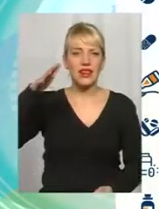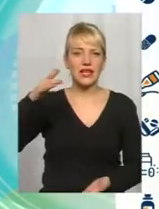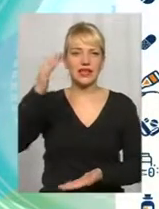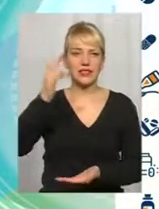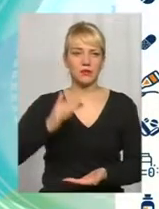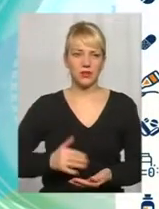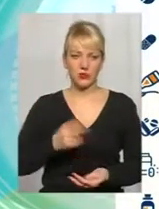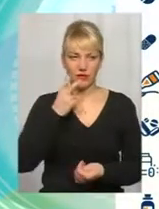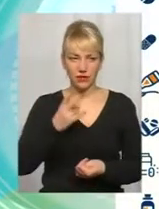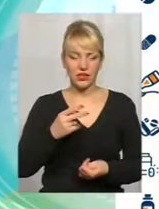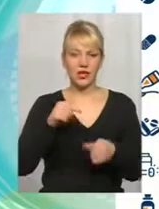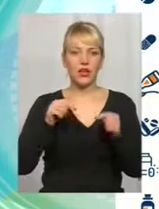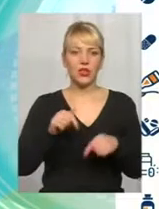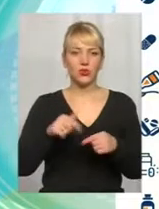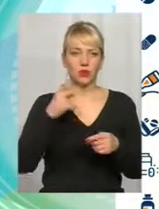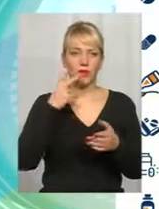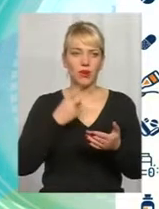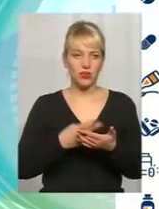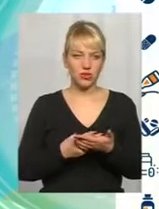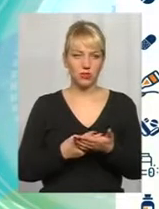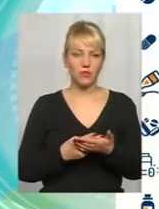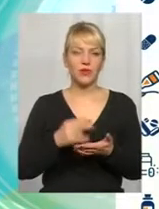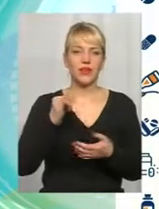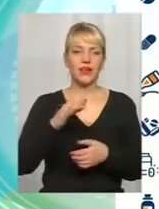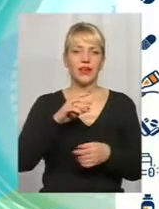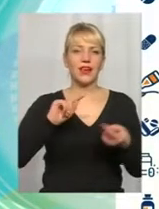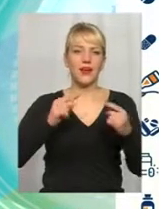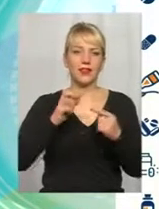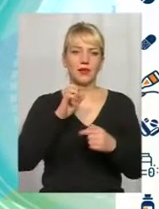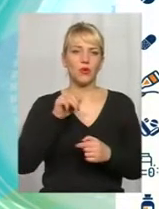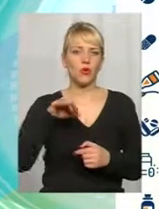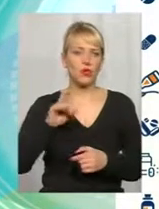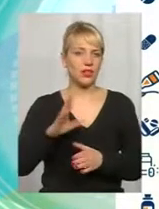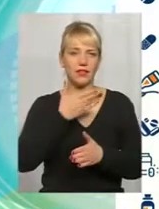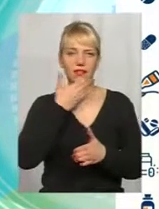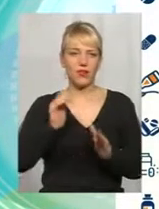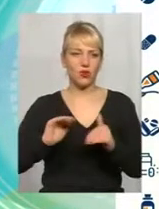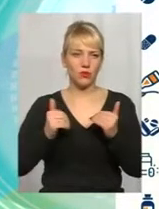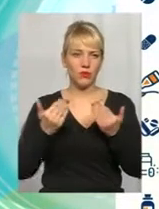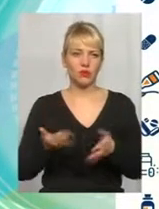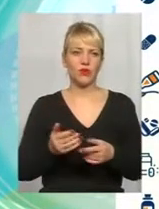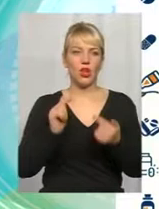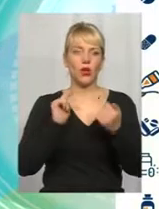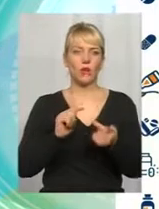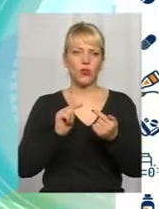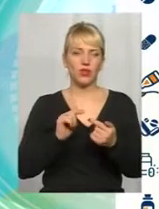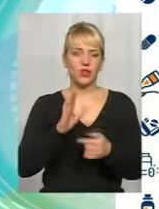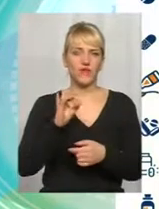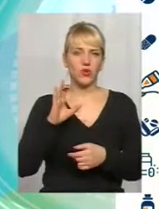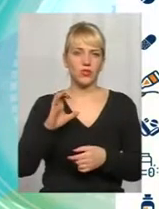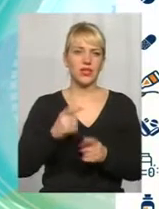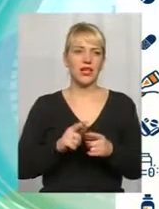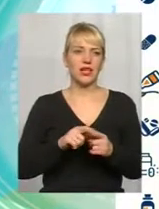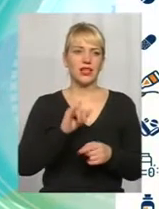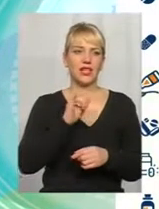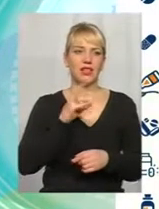от дивіться, ми тут можемо бачити і антибіотики, які не рекомендовані, і противірусні. Інтерферони, да, в першу